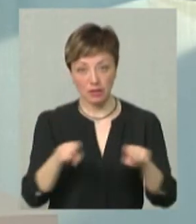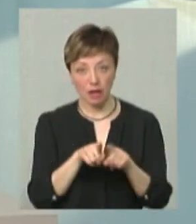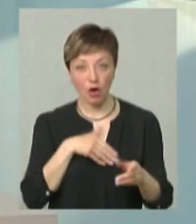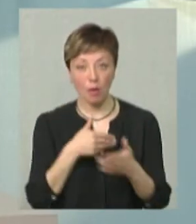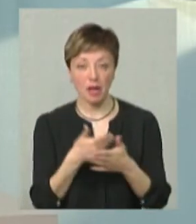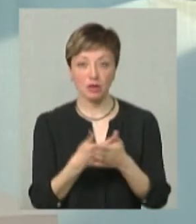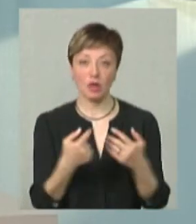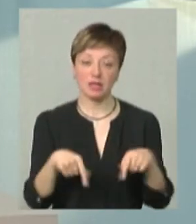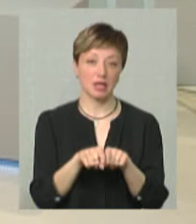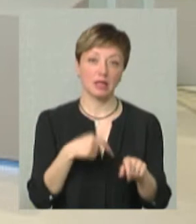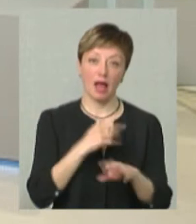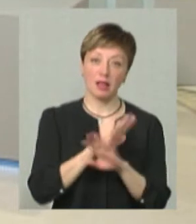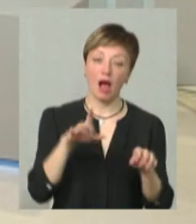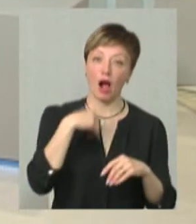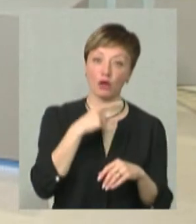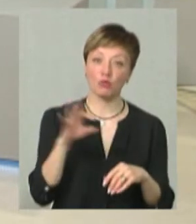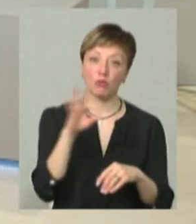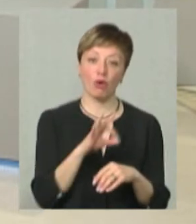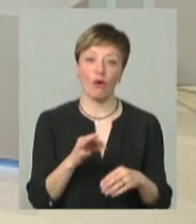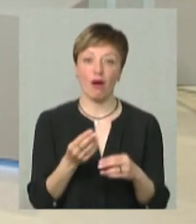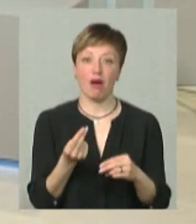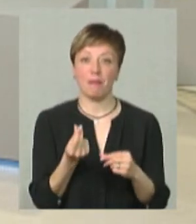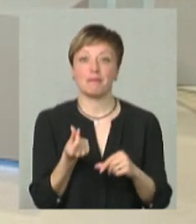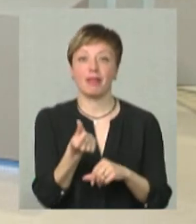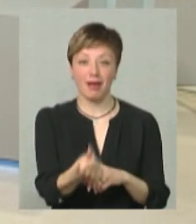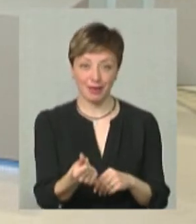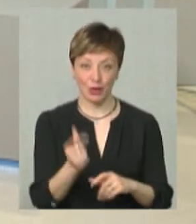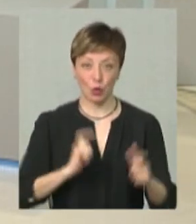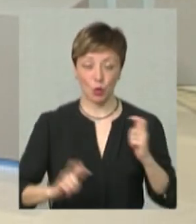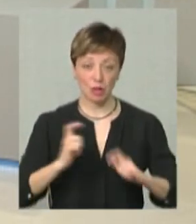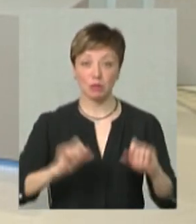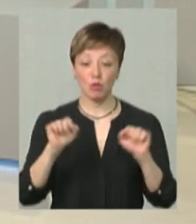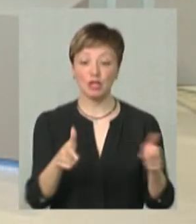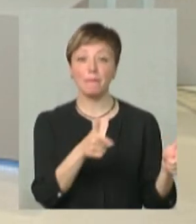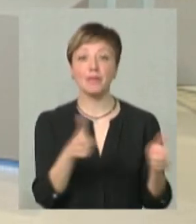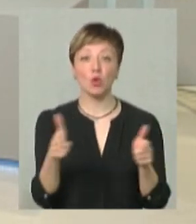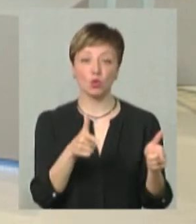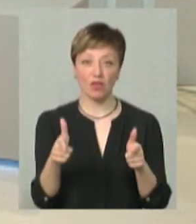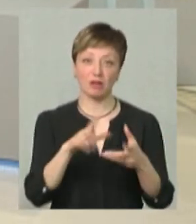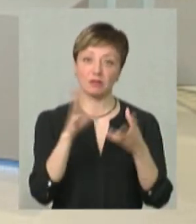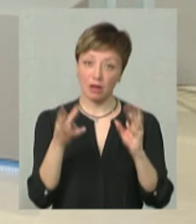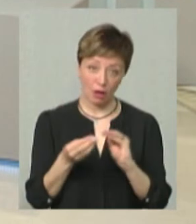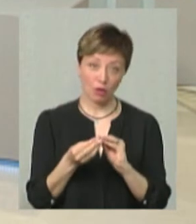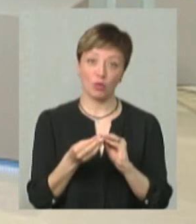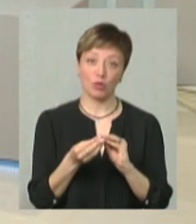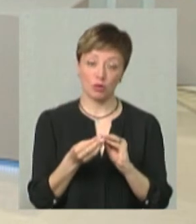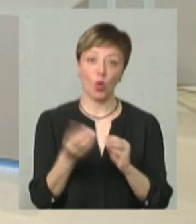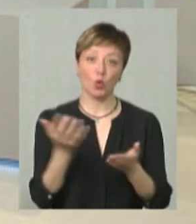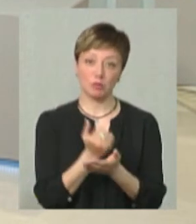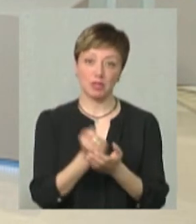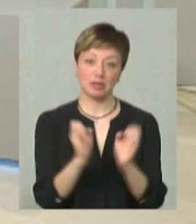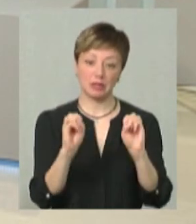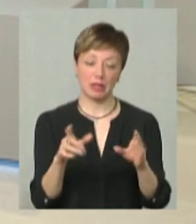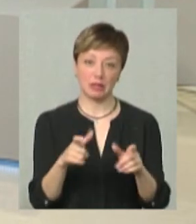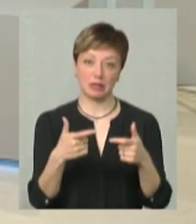громадських організаціях, я вже не кажу про комерційні курси, де можна підготуватися, в общем-то, і досить успішно